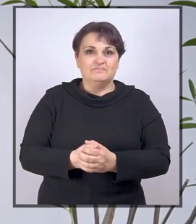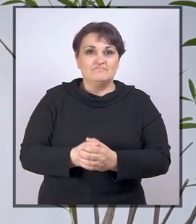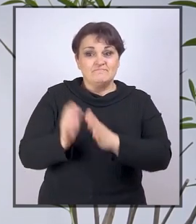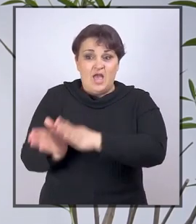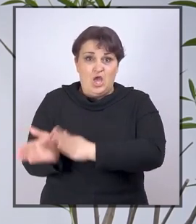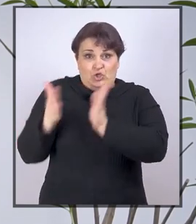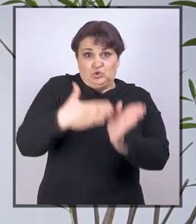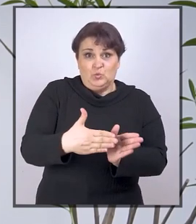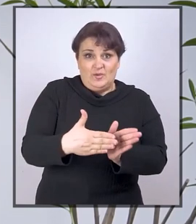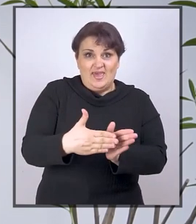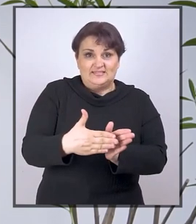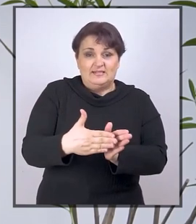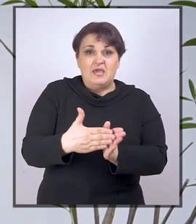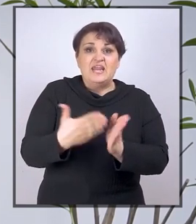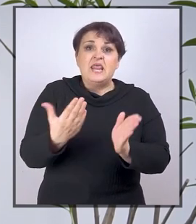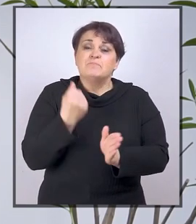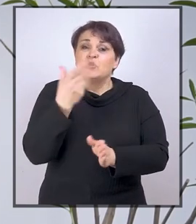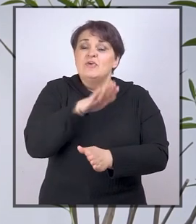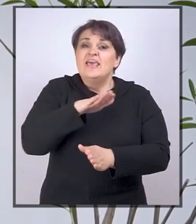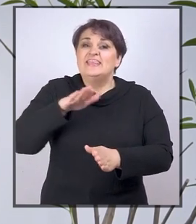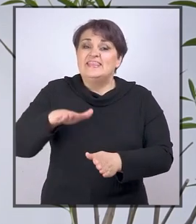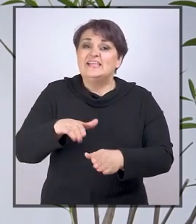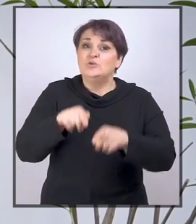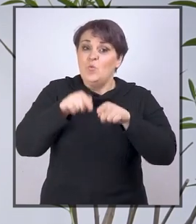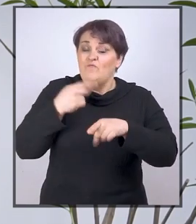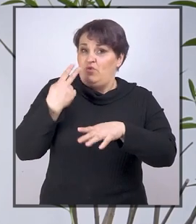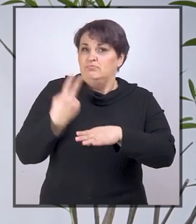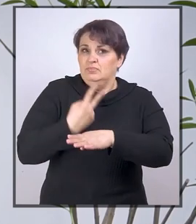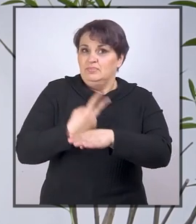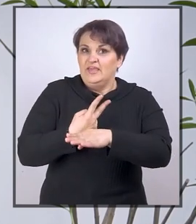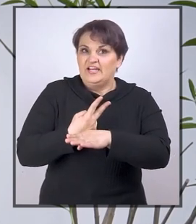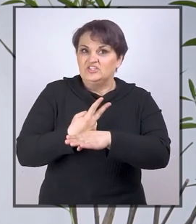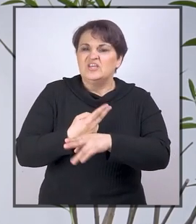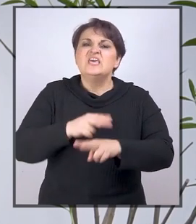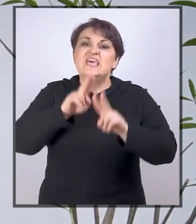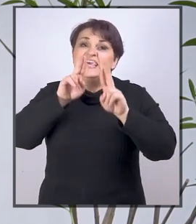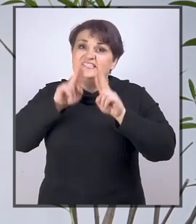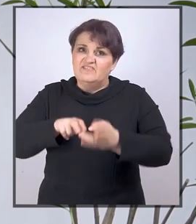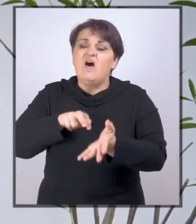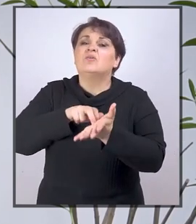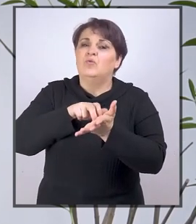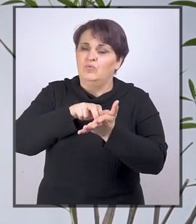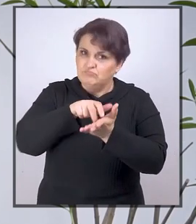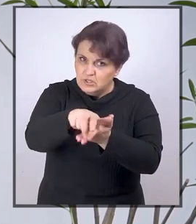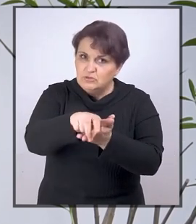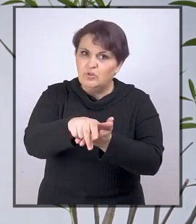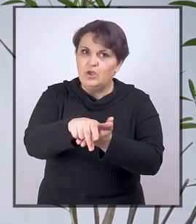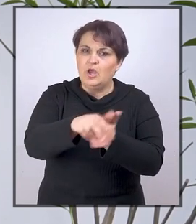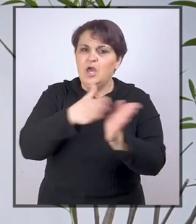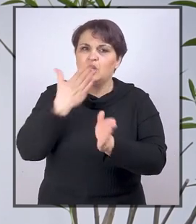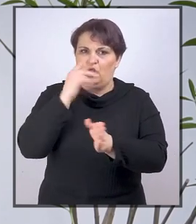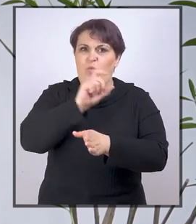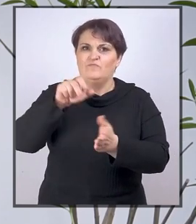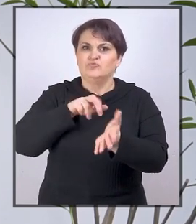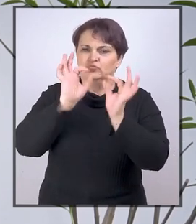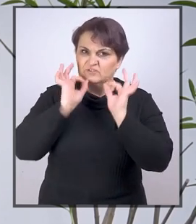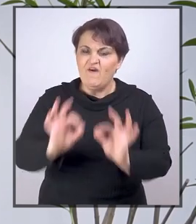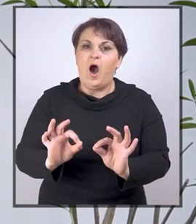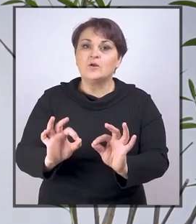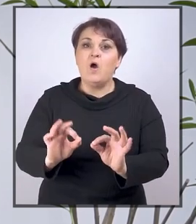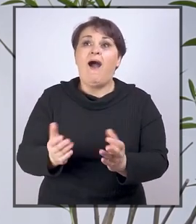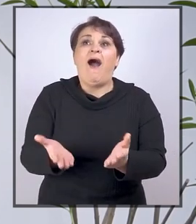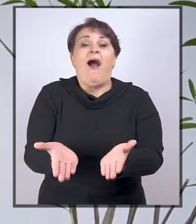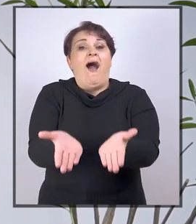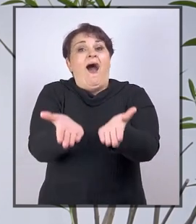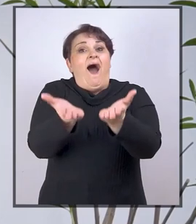S druge strane, određen broj djece u ovoj zemlji zaista pohađa redovne